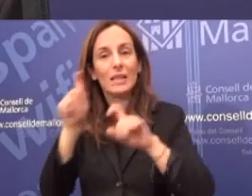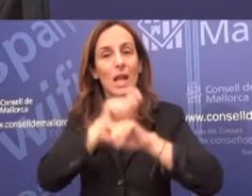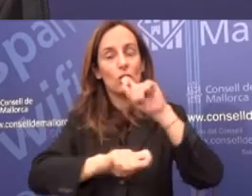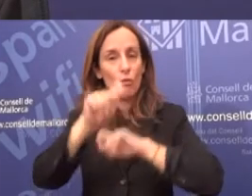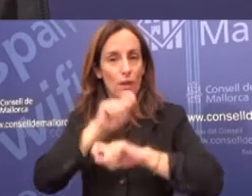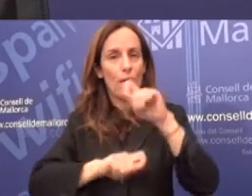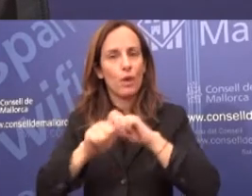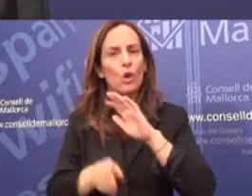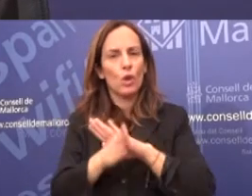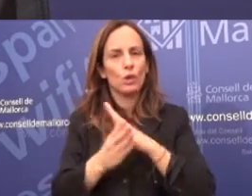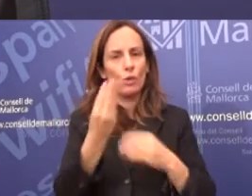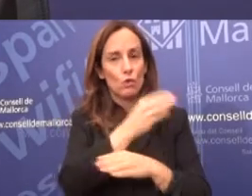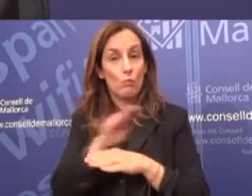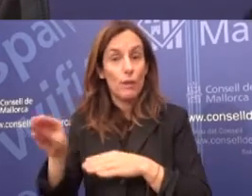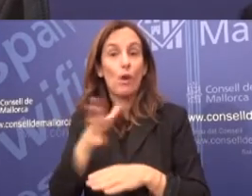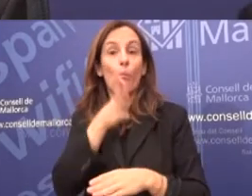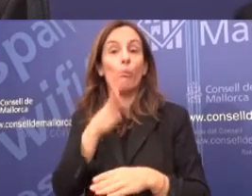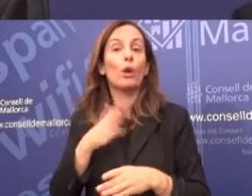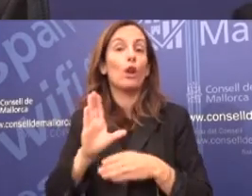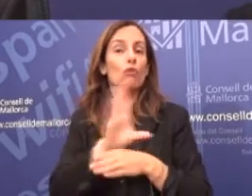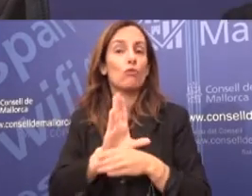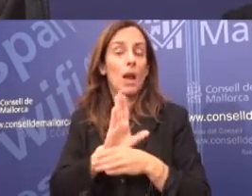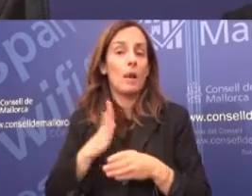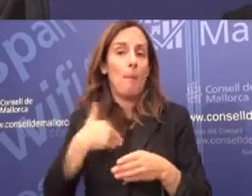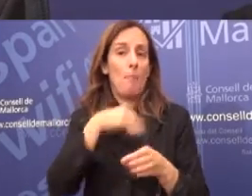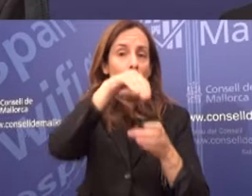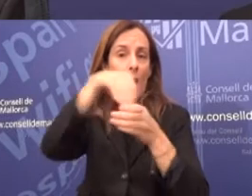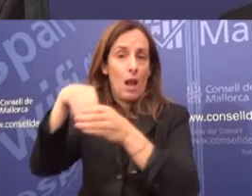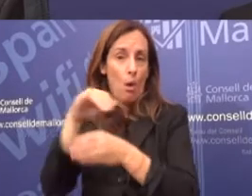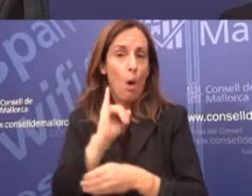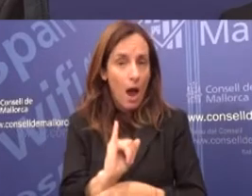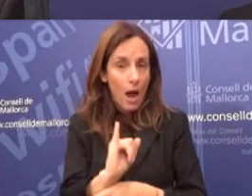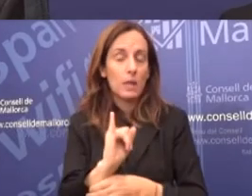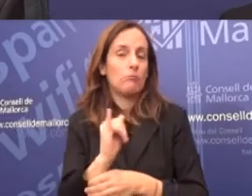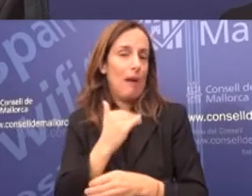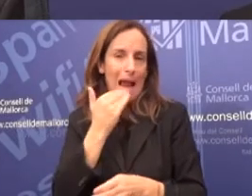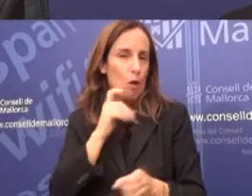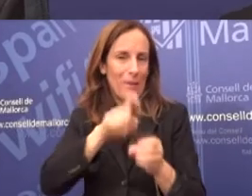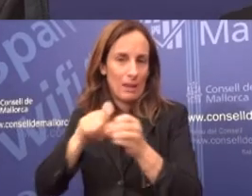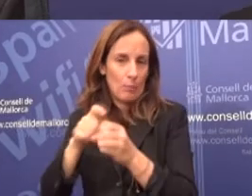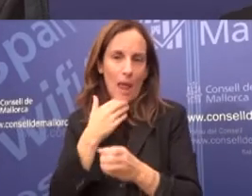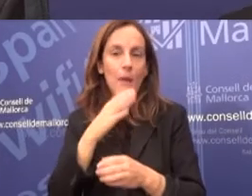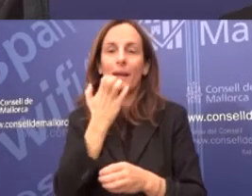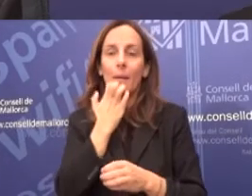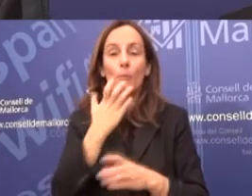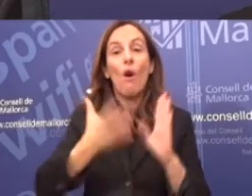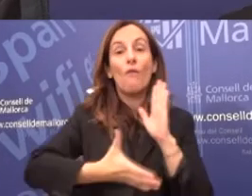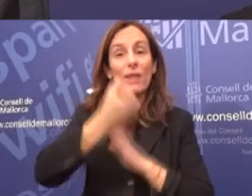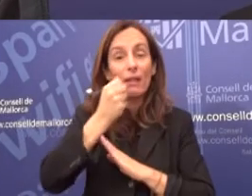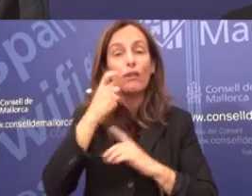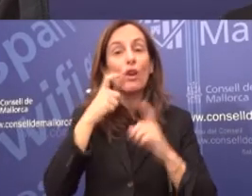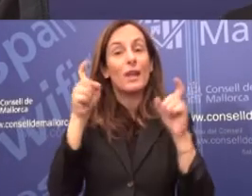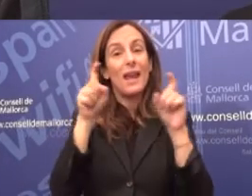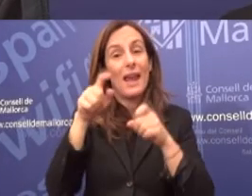diferents entitats i associacions de les quals el Consell o hi forma part o de qualque manera hi